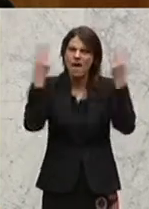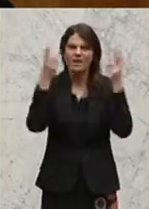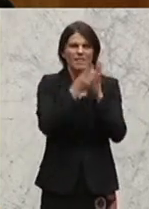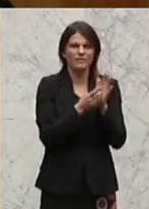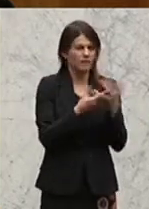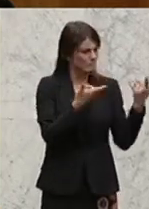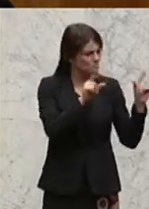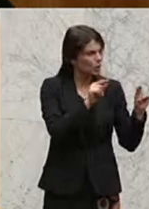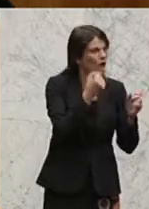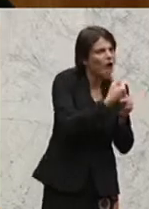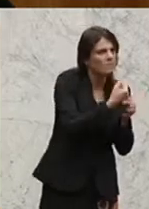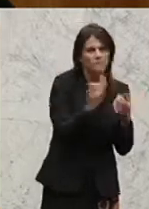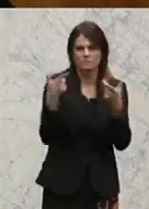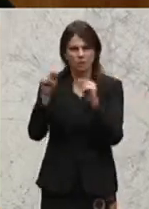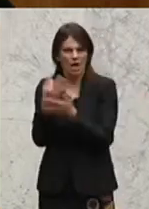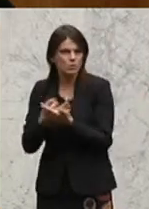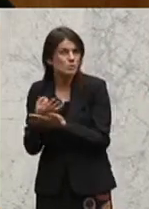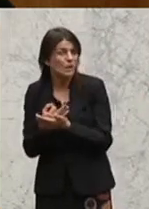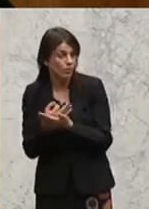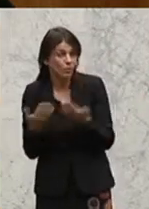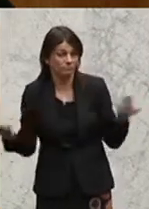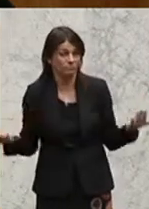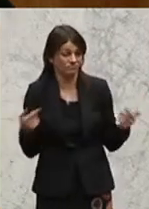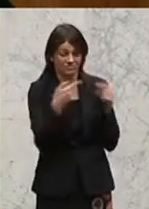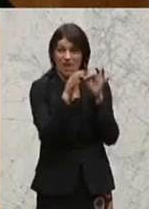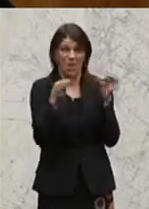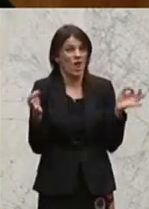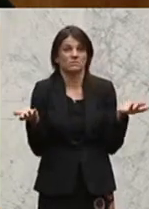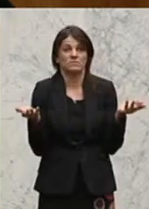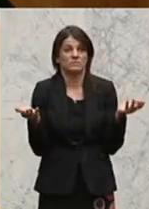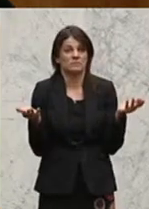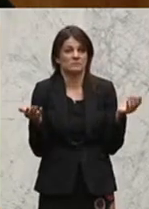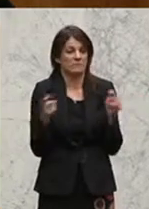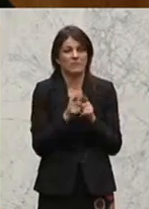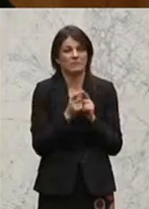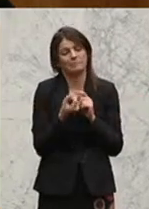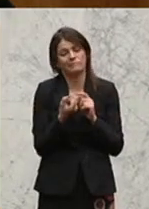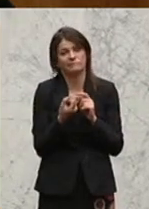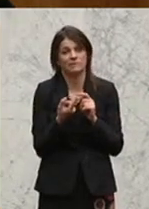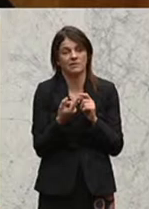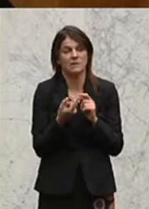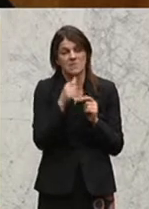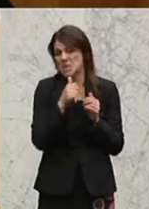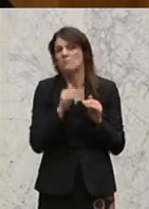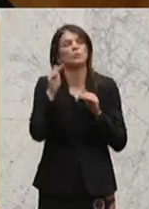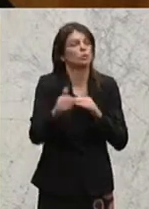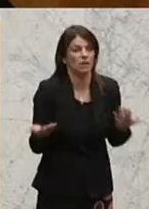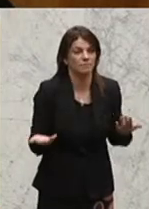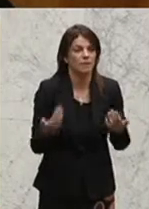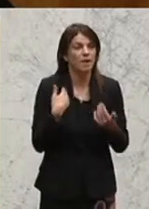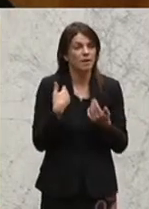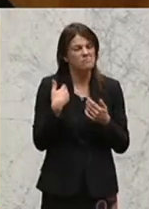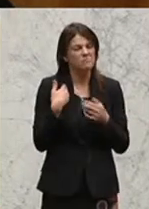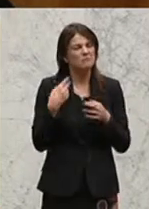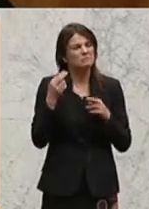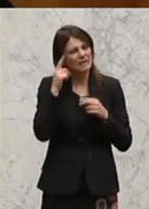Arbeit und Ausbildung. Das, was hier ist, ist leider noch nicht ein großer Schritt, aber ich bin guter Dinge. Der Kollege Katzen ist